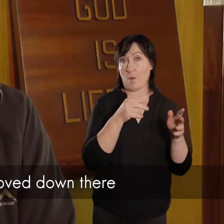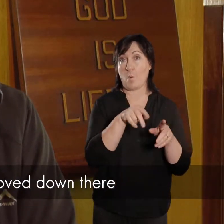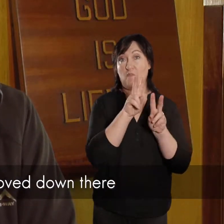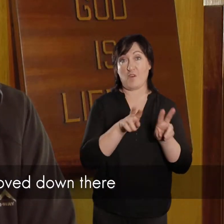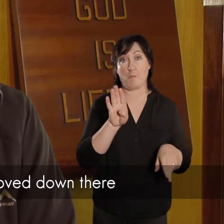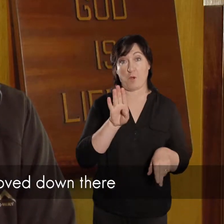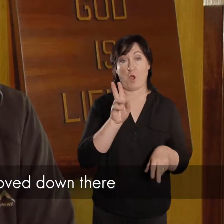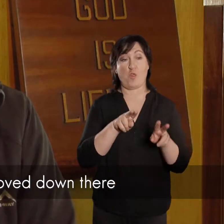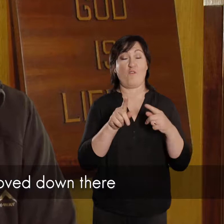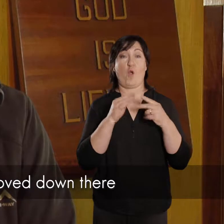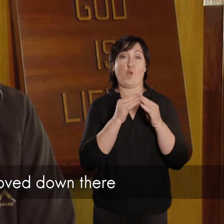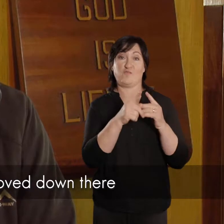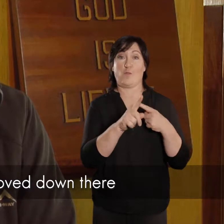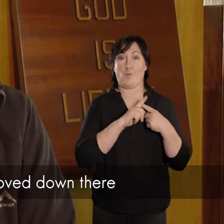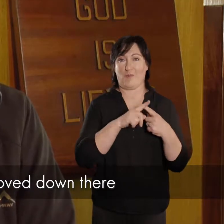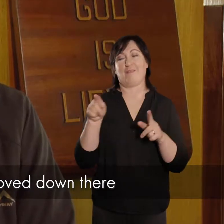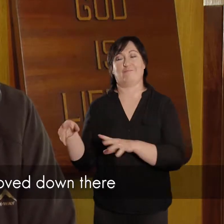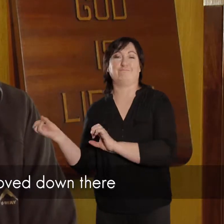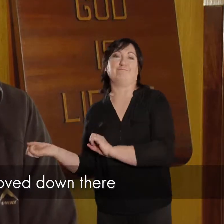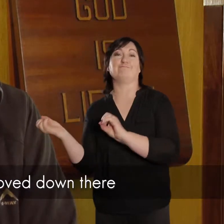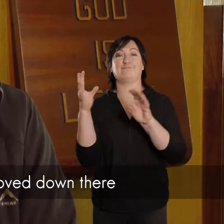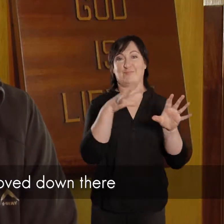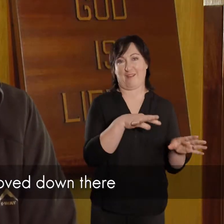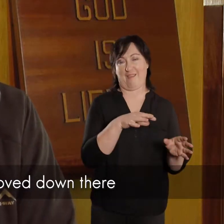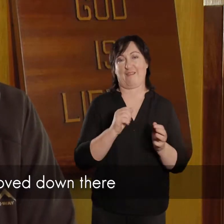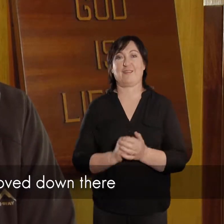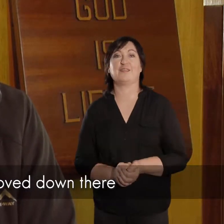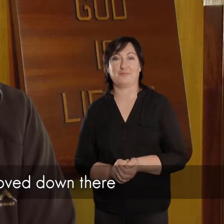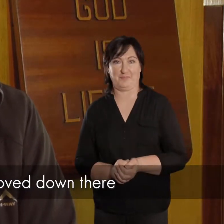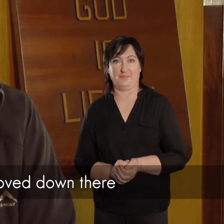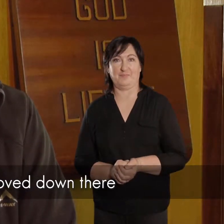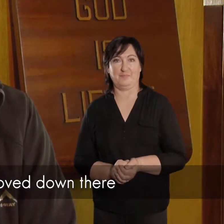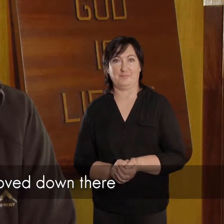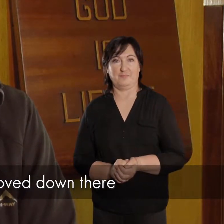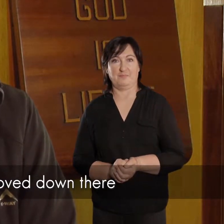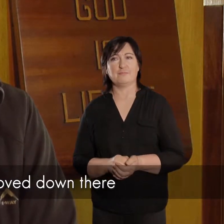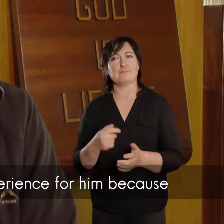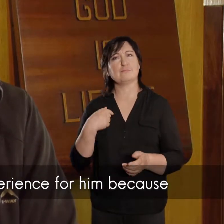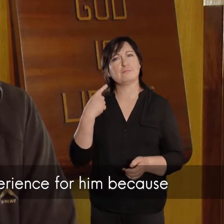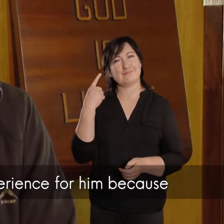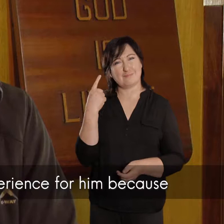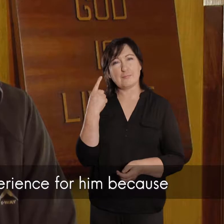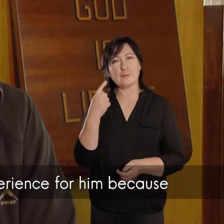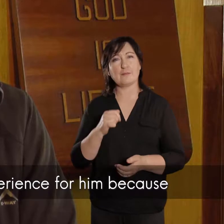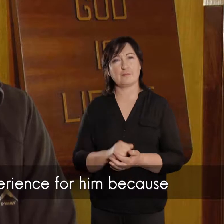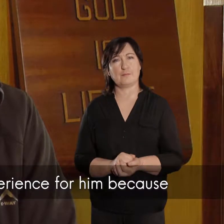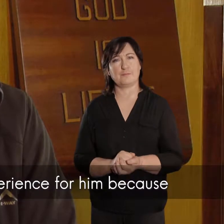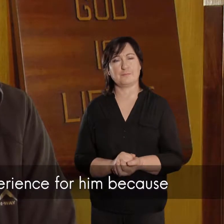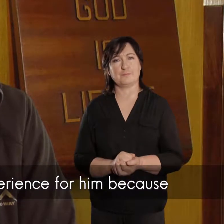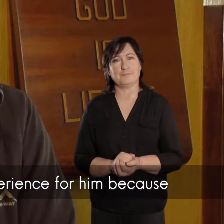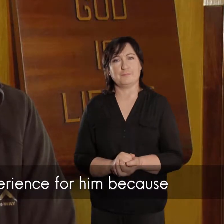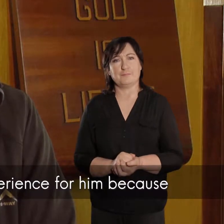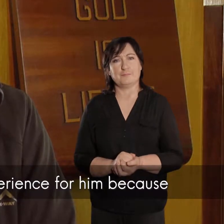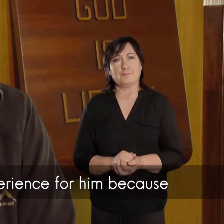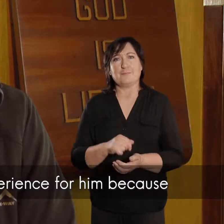bouw, en in Vrede mig, en toe dat hy na toe getrek, en, ja, en toe het ek onder by die pastorie ingetrek, ek dinge nogal, dit was voor hom,